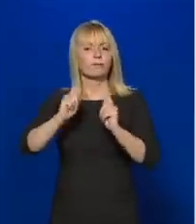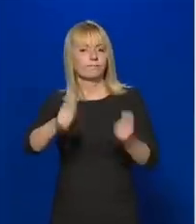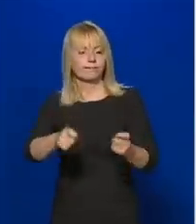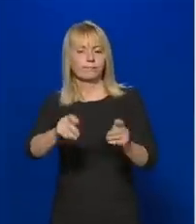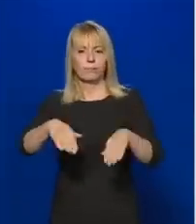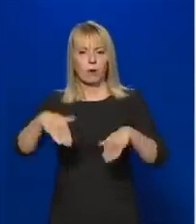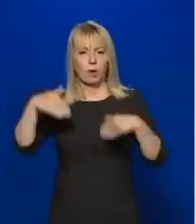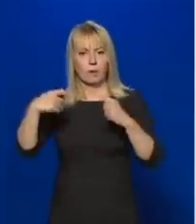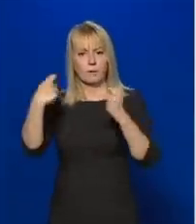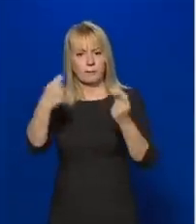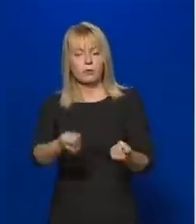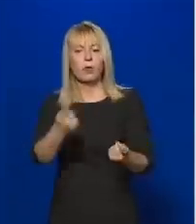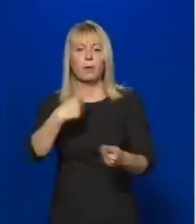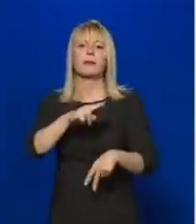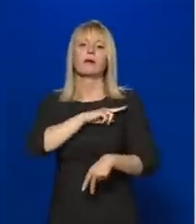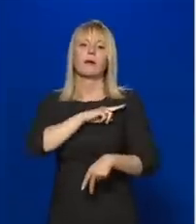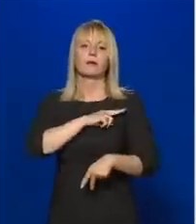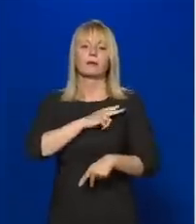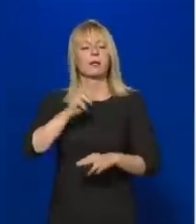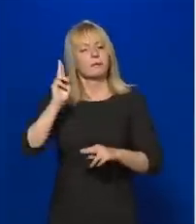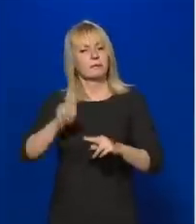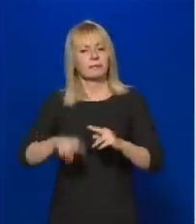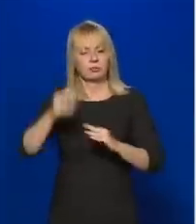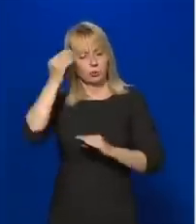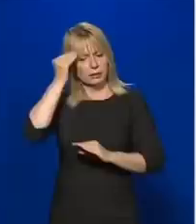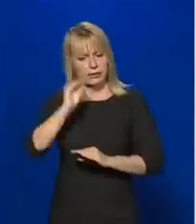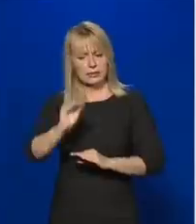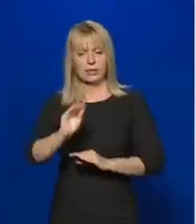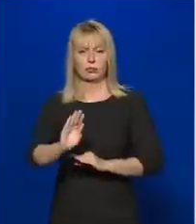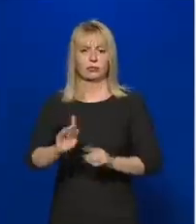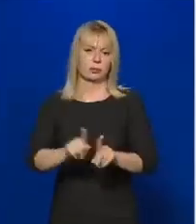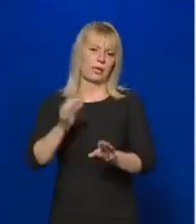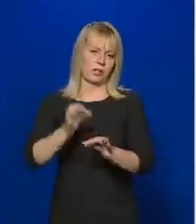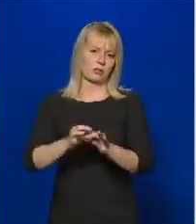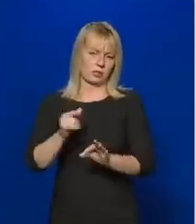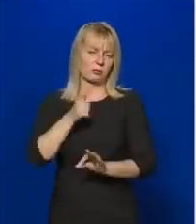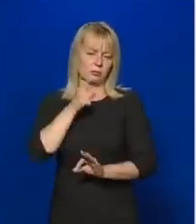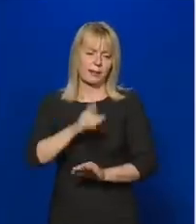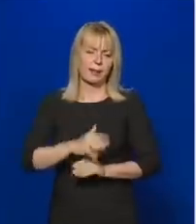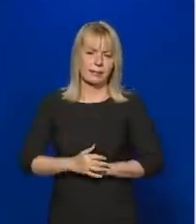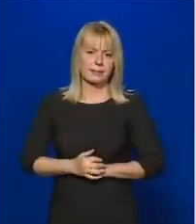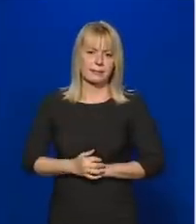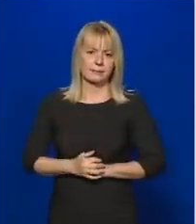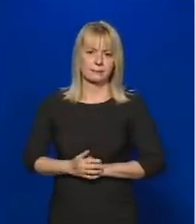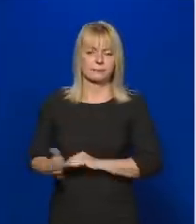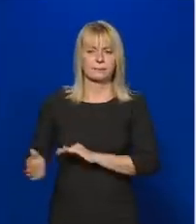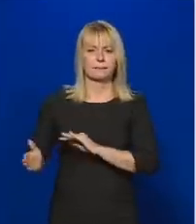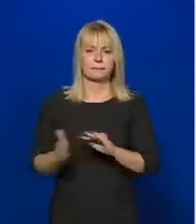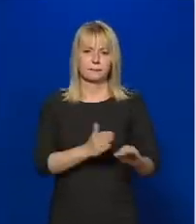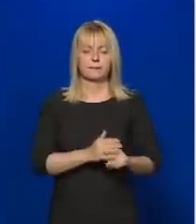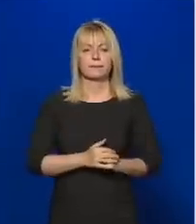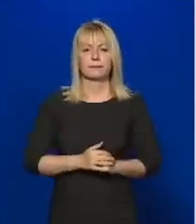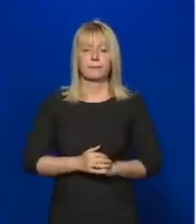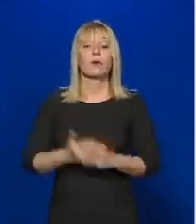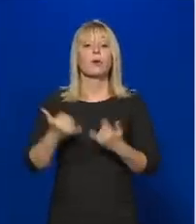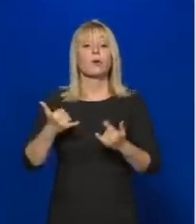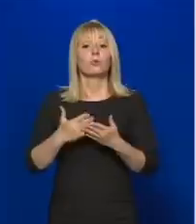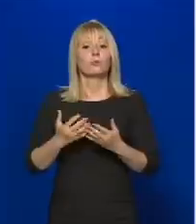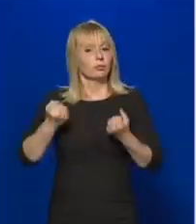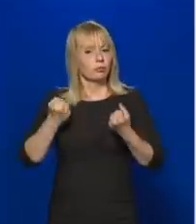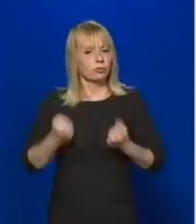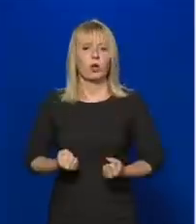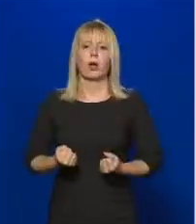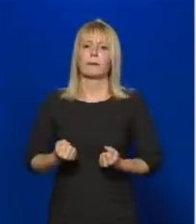garantálja a végtisztesség sértetlenségét ilyen esetekben is. Következő kérdésük, most már stabil, nem